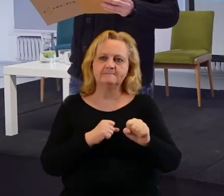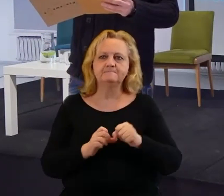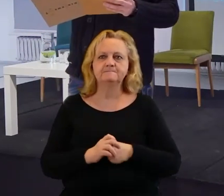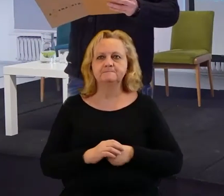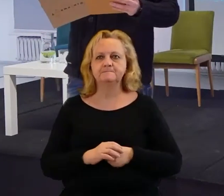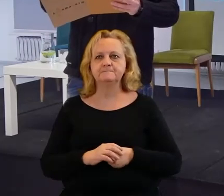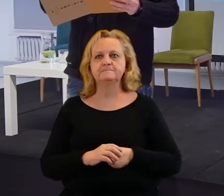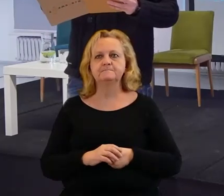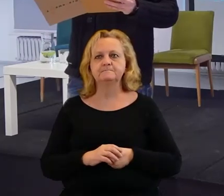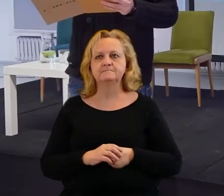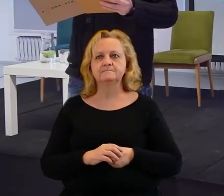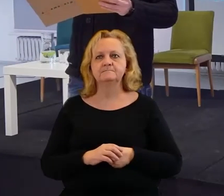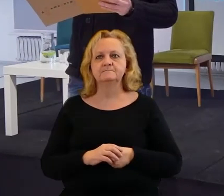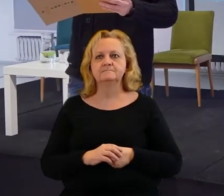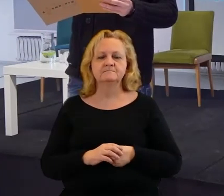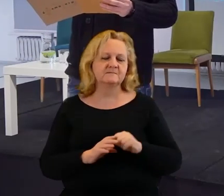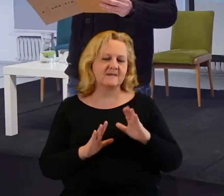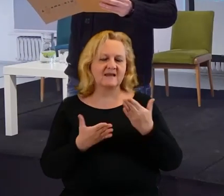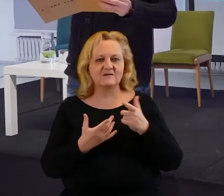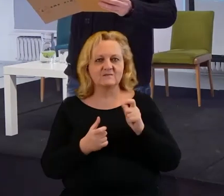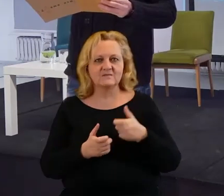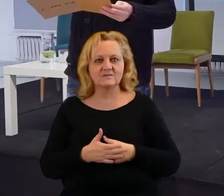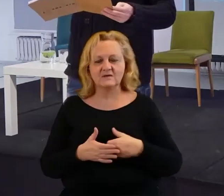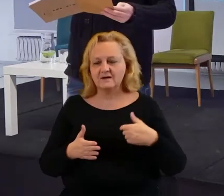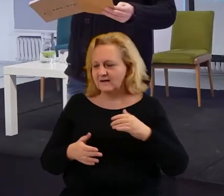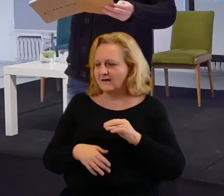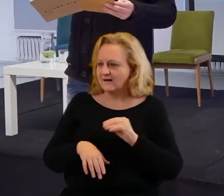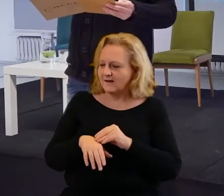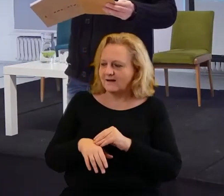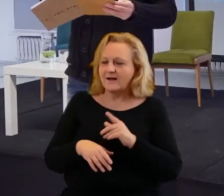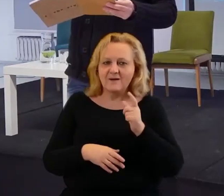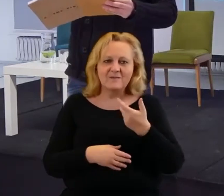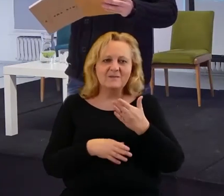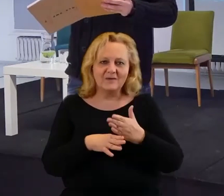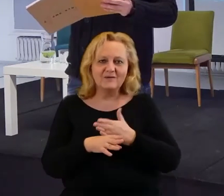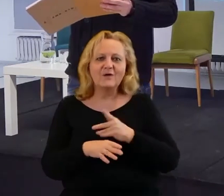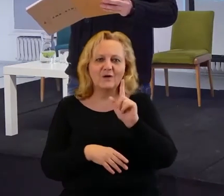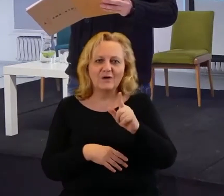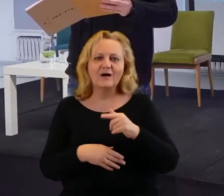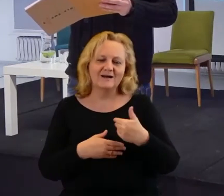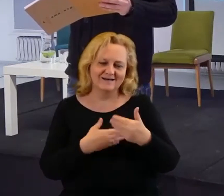Nie wiem, jak z czasem nie chciałbym tutaj przesadzić. Powolutku będę zbliżał się do końca.